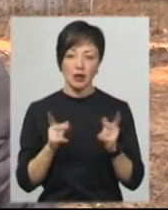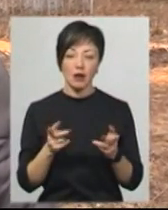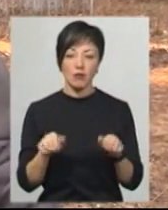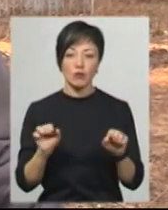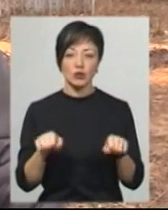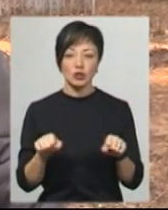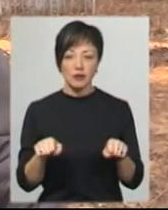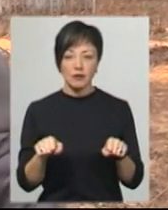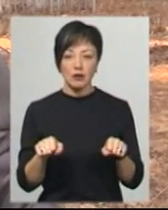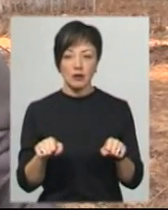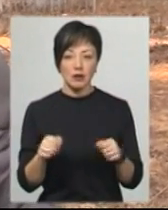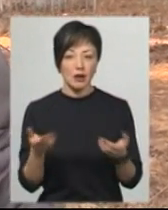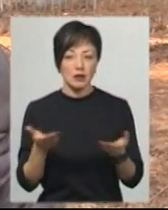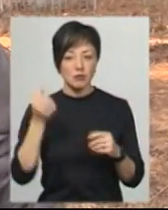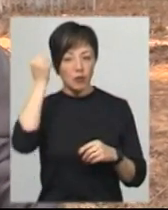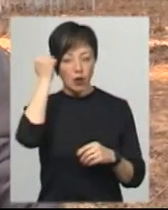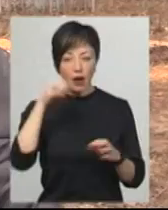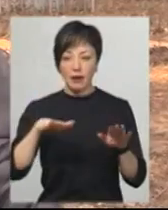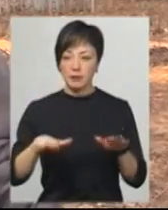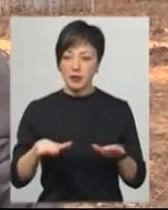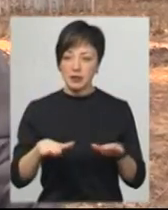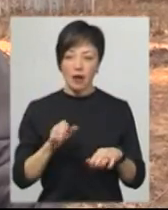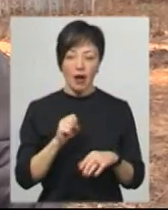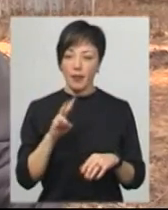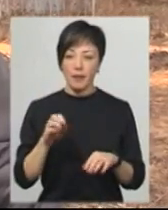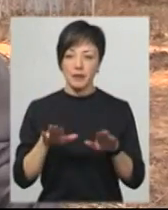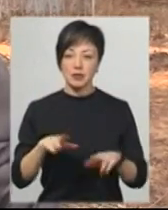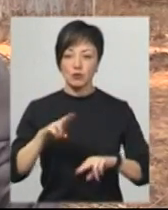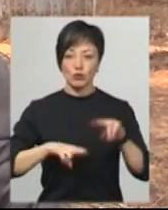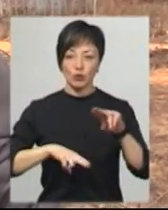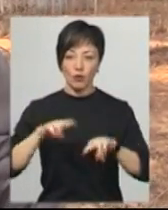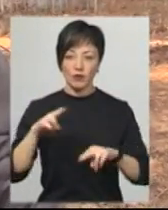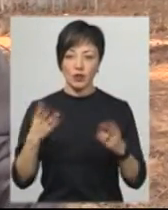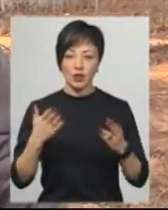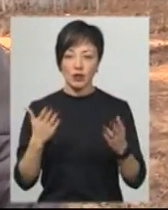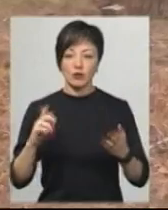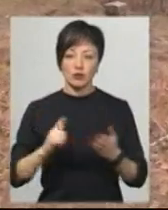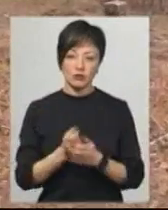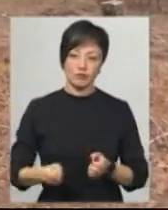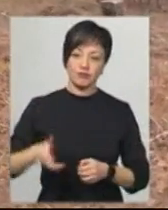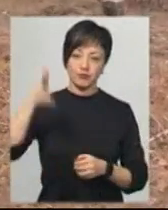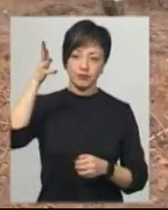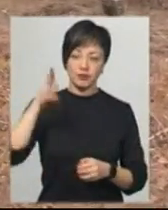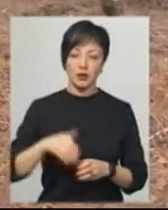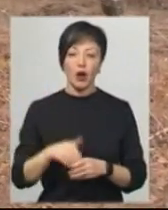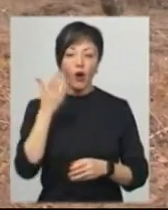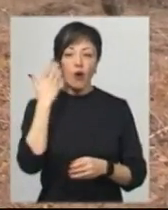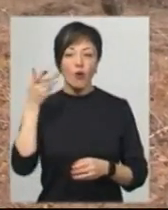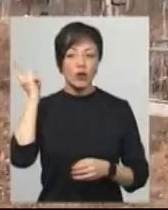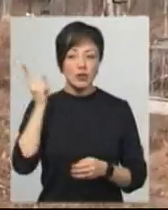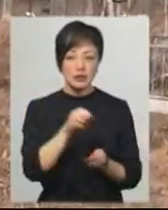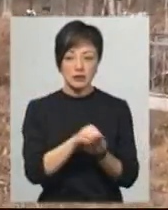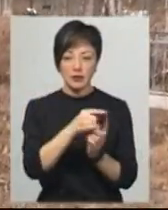можливо, парк пам'яті, можливо, якесь меморіальне місце, а не місце, де буде збудований якийсь черговий хмрачок. Колись цвинтар був досить